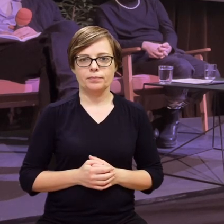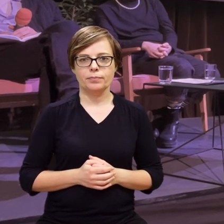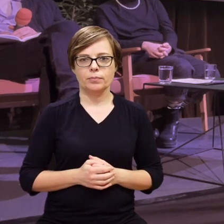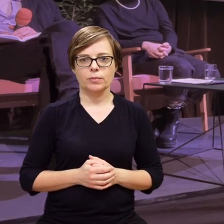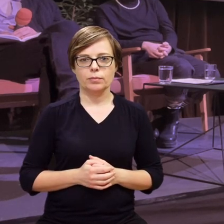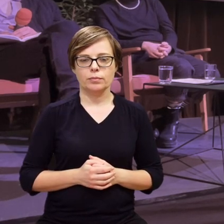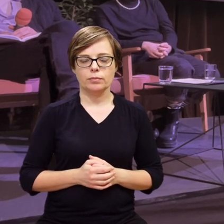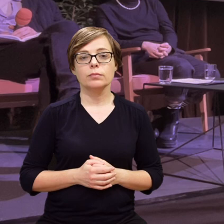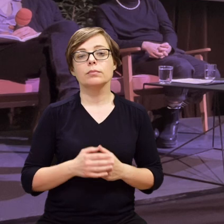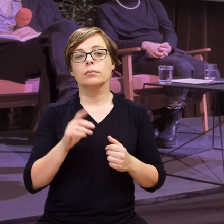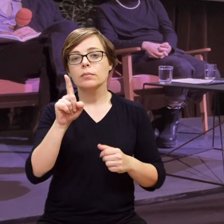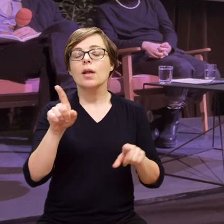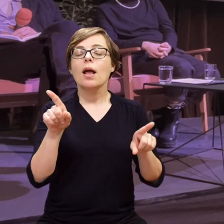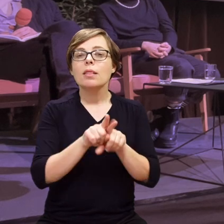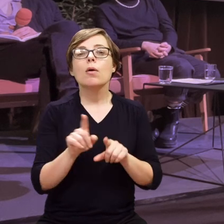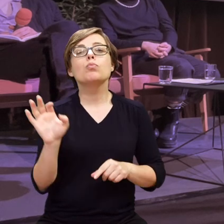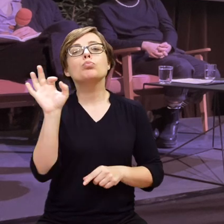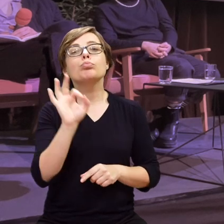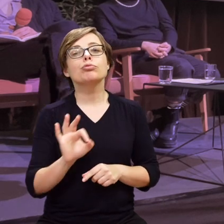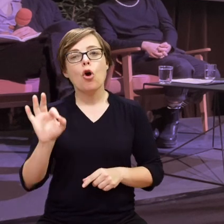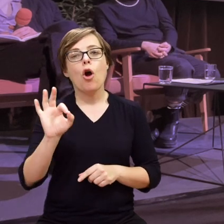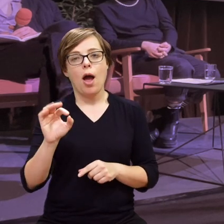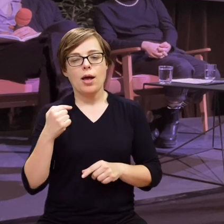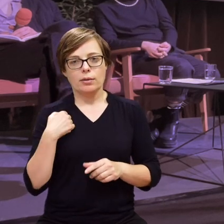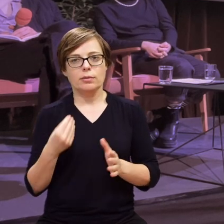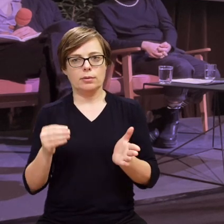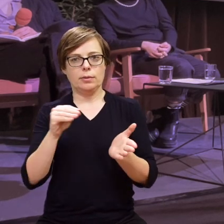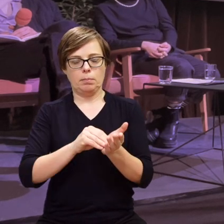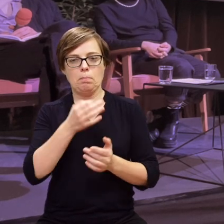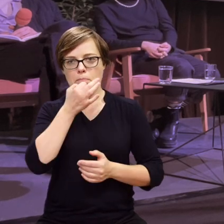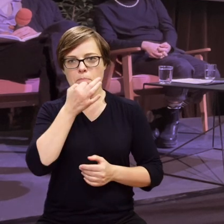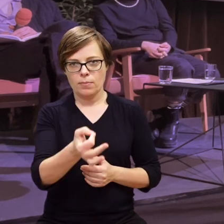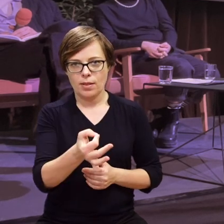I przy okazji takie pytanie mam.